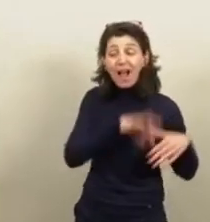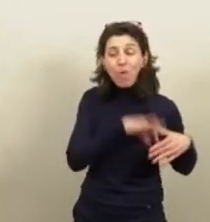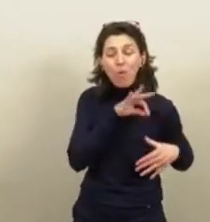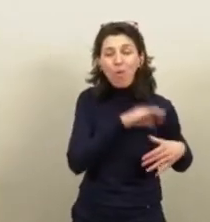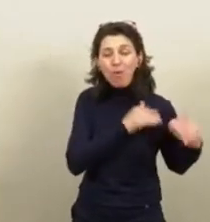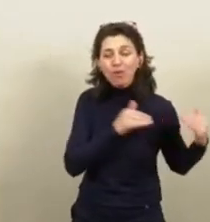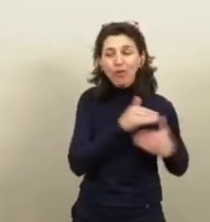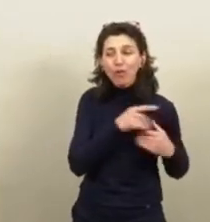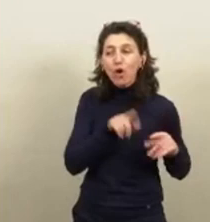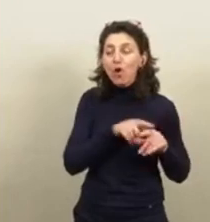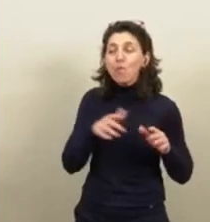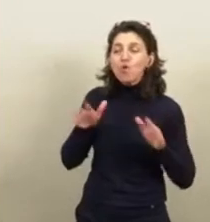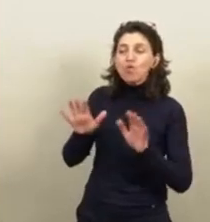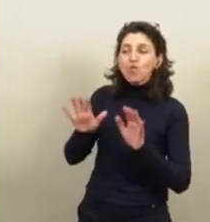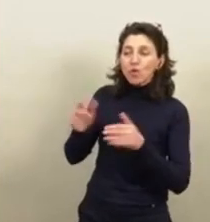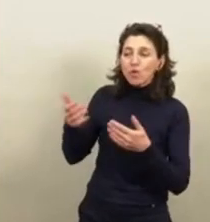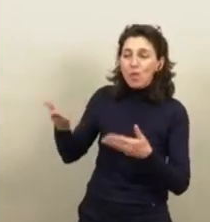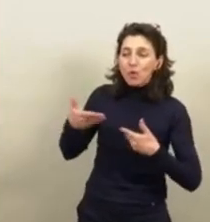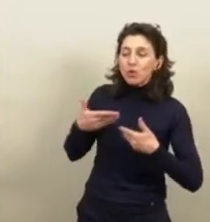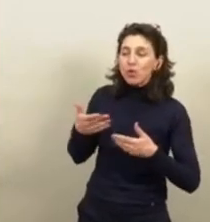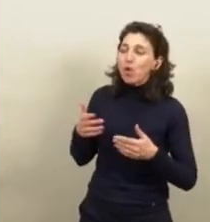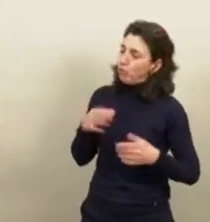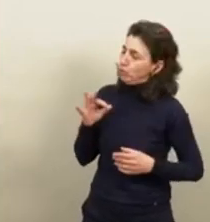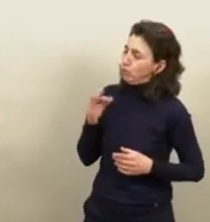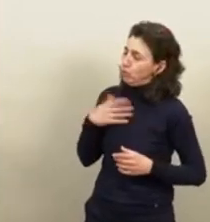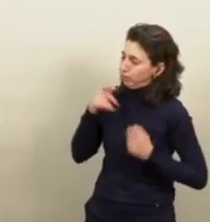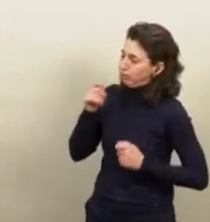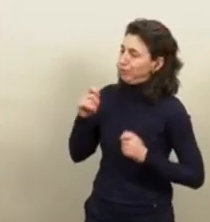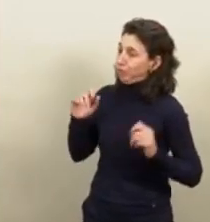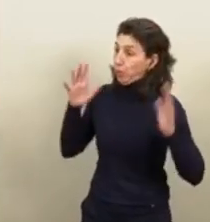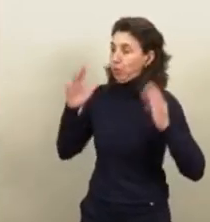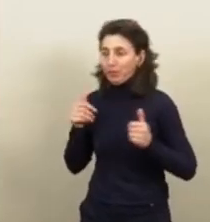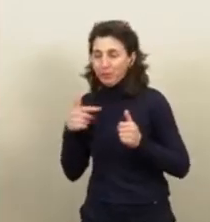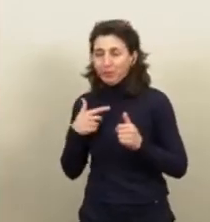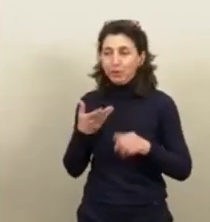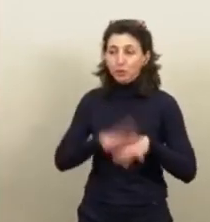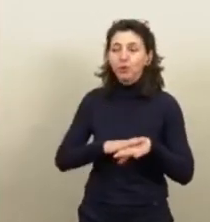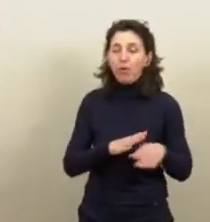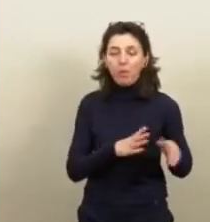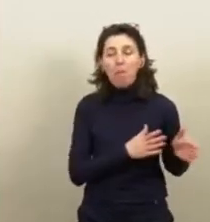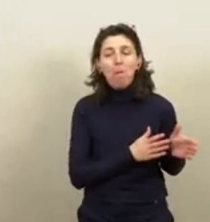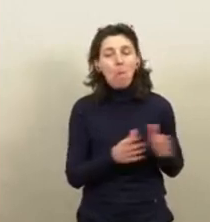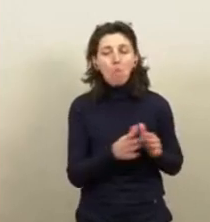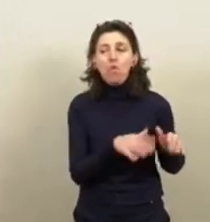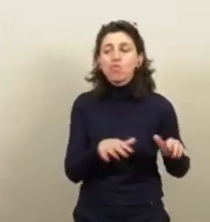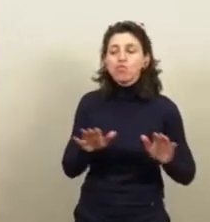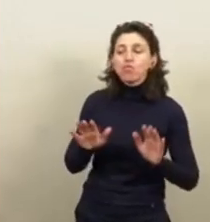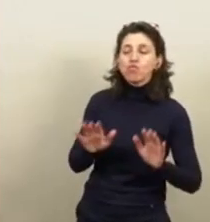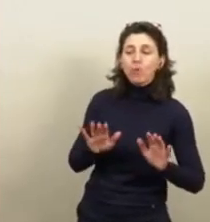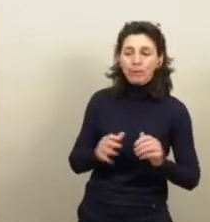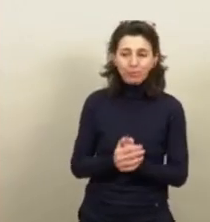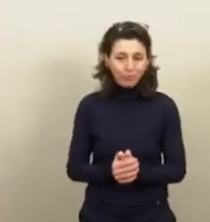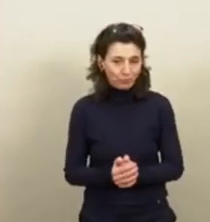recul à l'égard de leurs propositions, même s'ils manifestent un enthousiasme par la parole. Et moi, je vous propose simplement